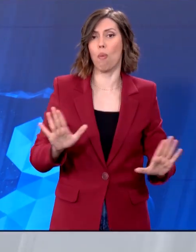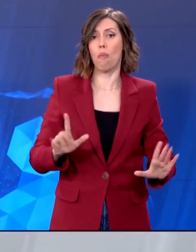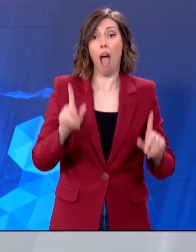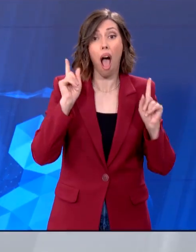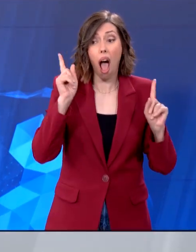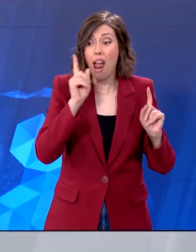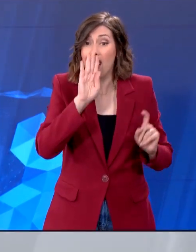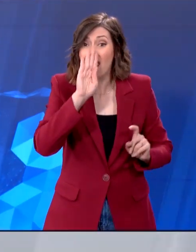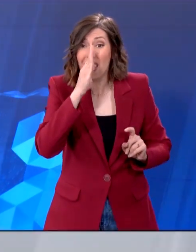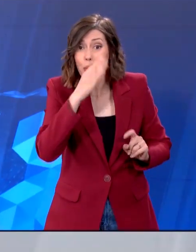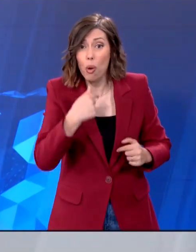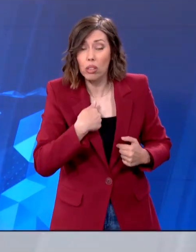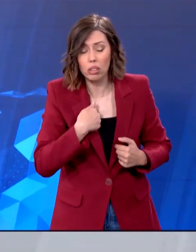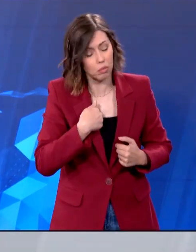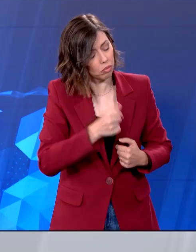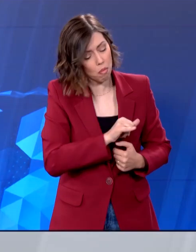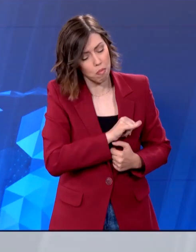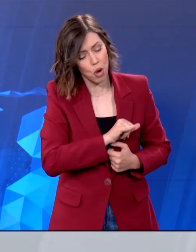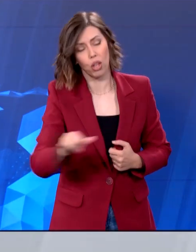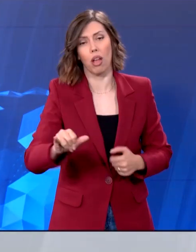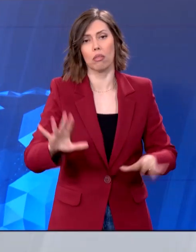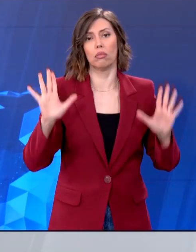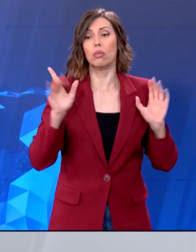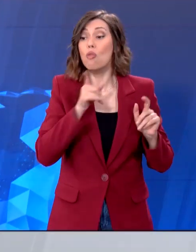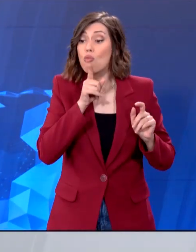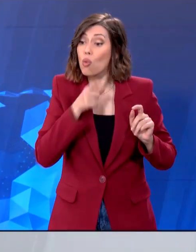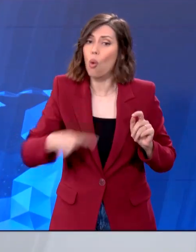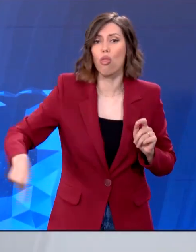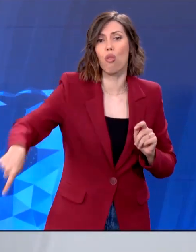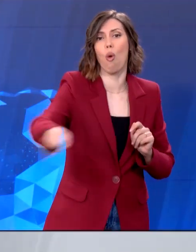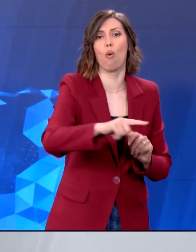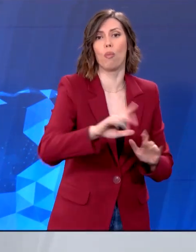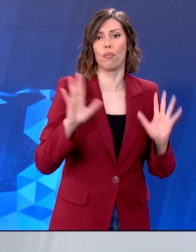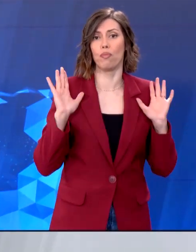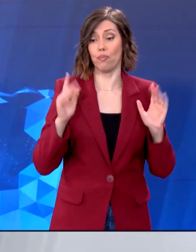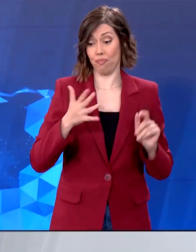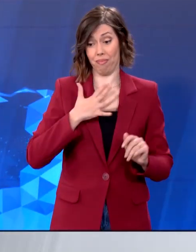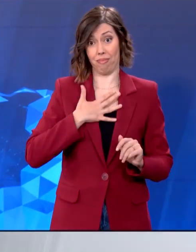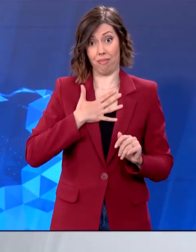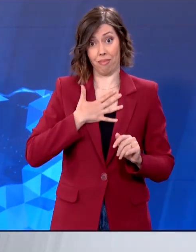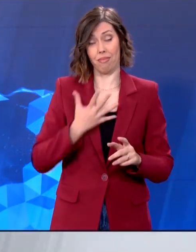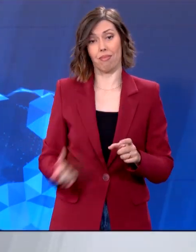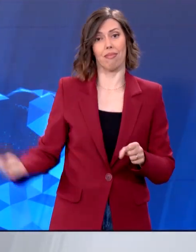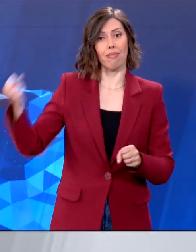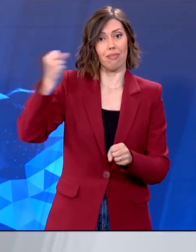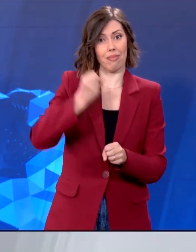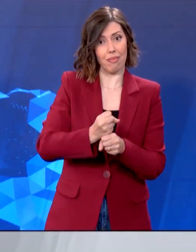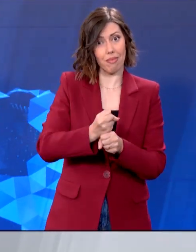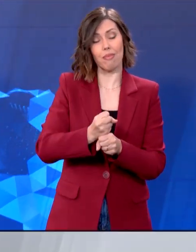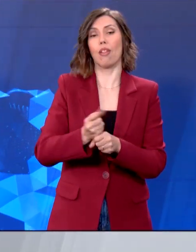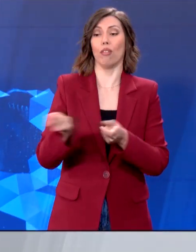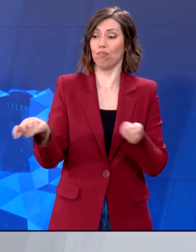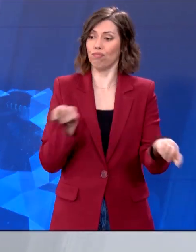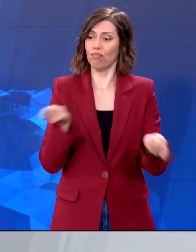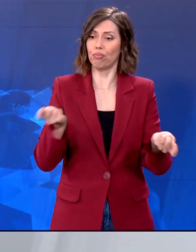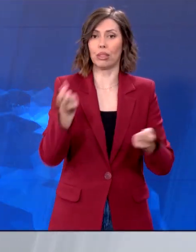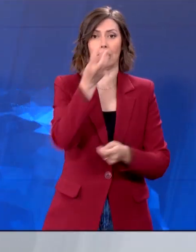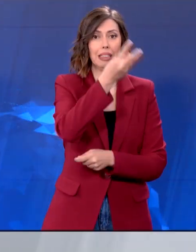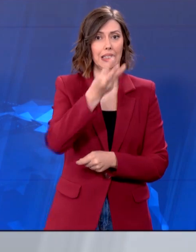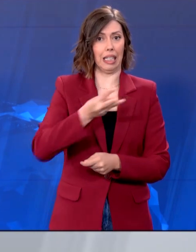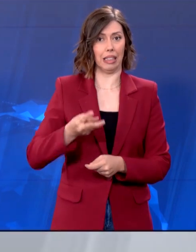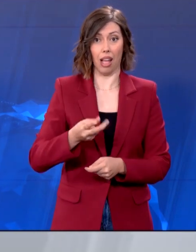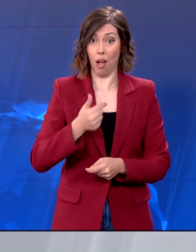από τις συντρόφες σας και στους συντρόφους μου. Στην δική μου βάρδια στην ηγεσία του ΣΥΡΙΖΑ που δεν την έκλεψα με